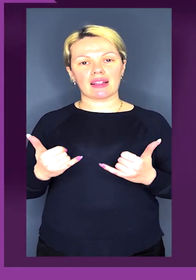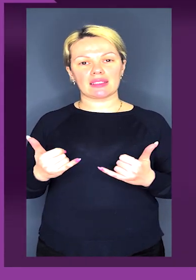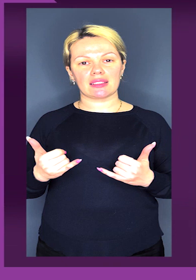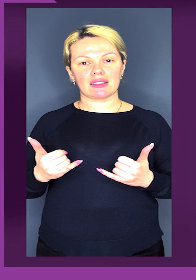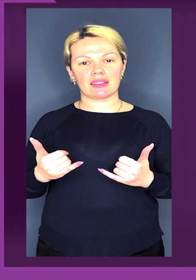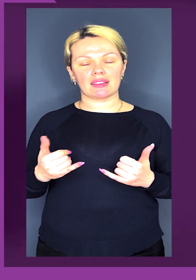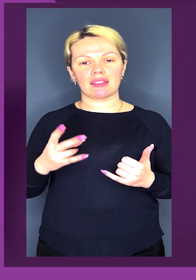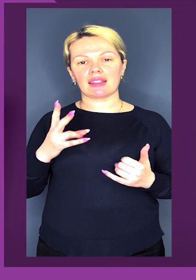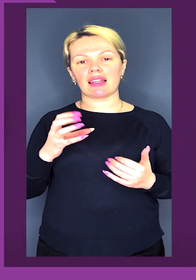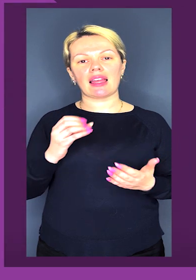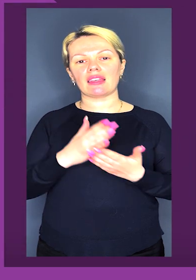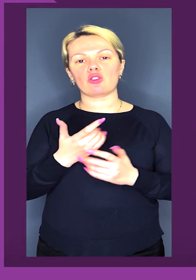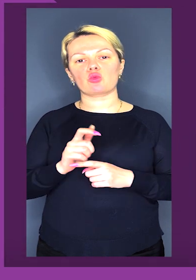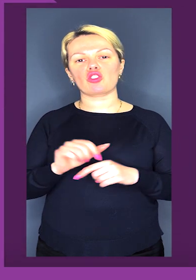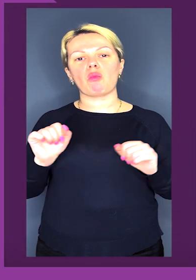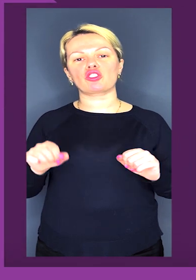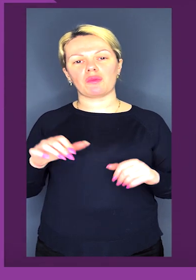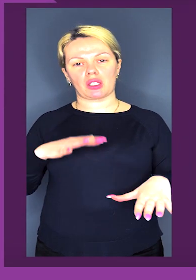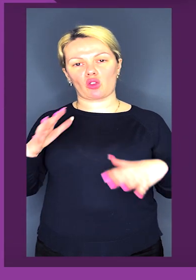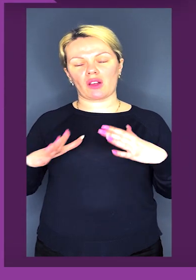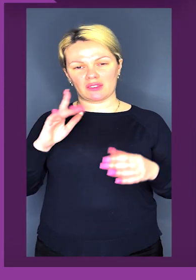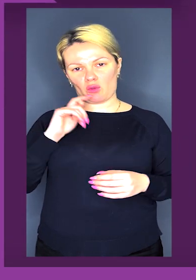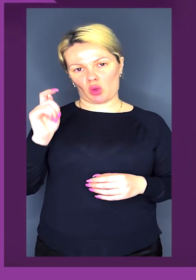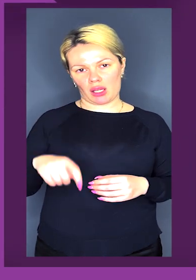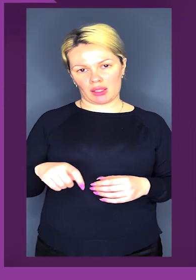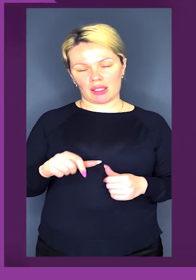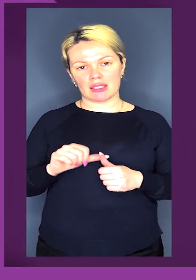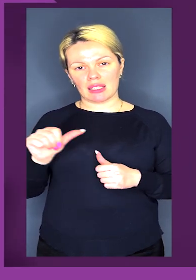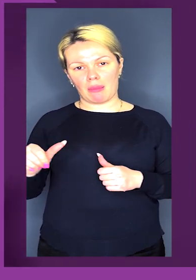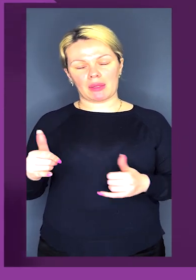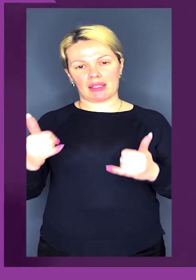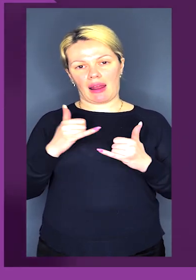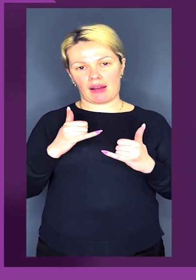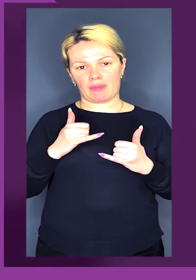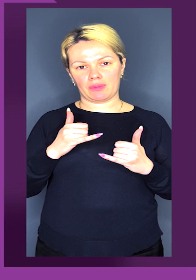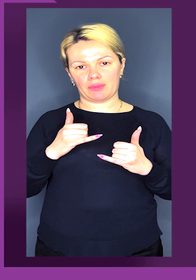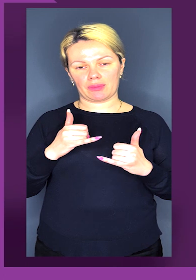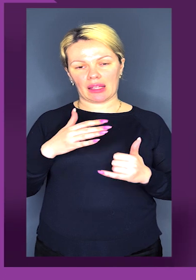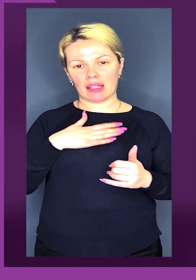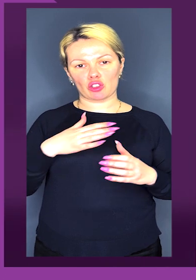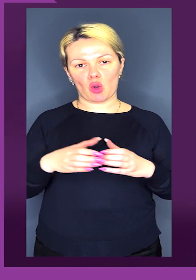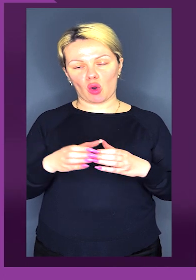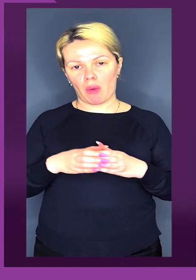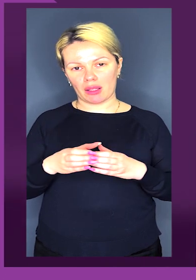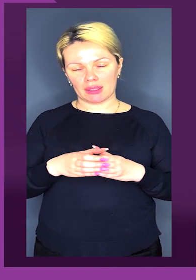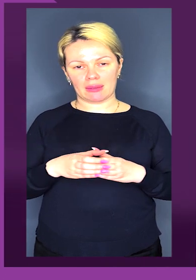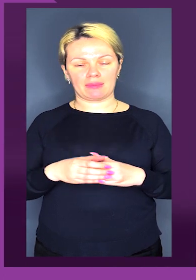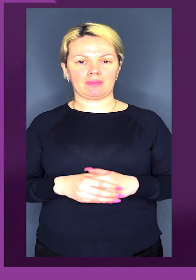наразі не є дуже можливим тренуватися в Україні саме для нашої команди.